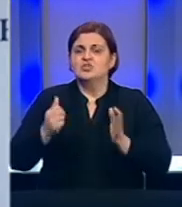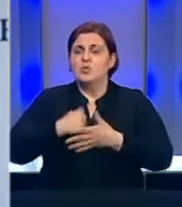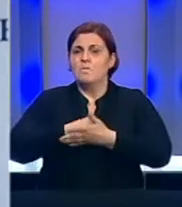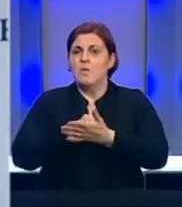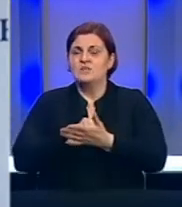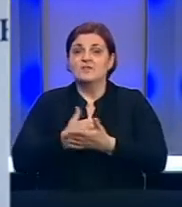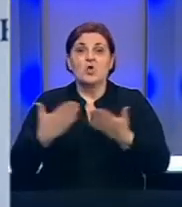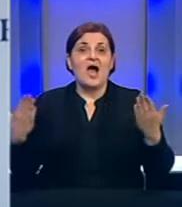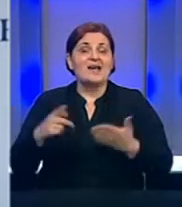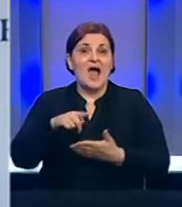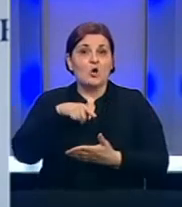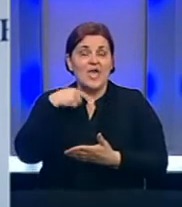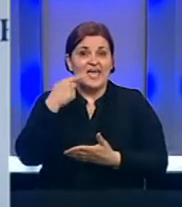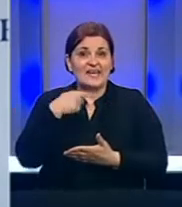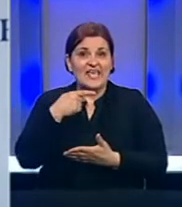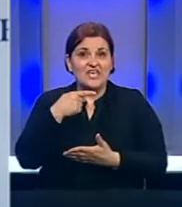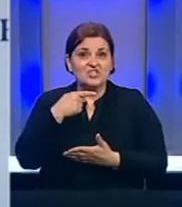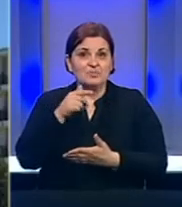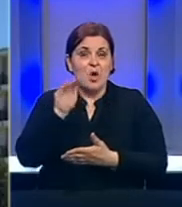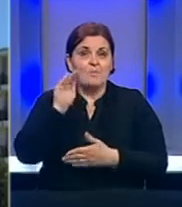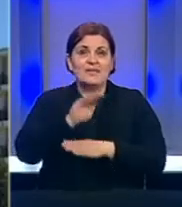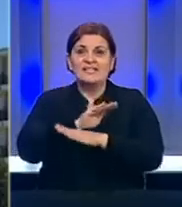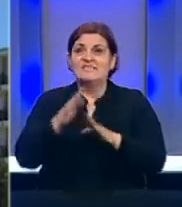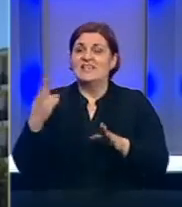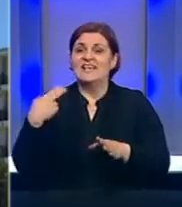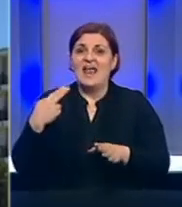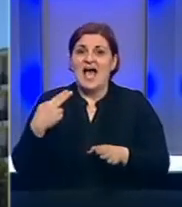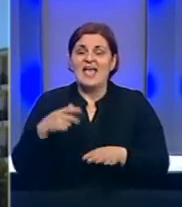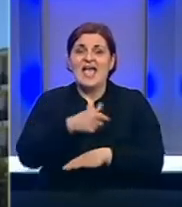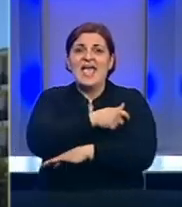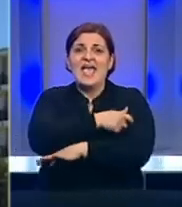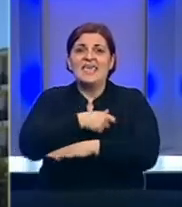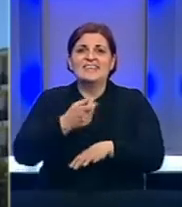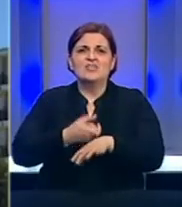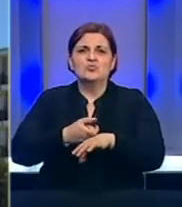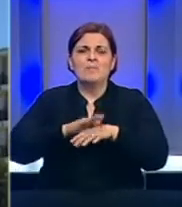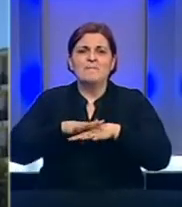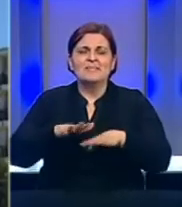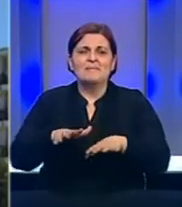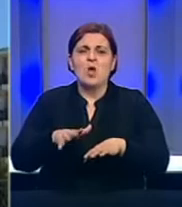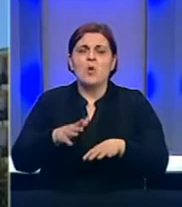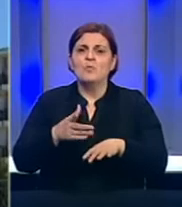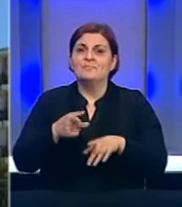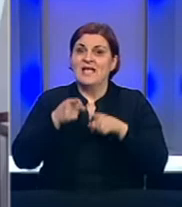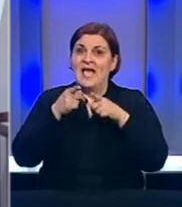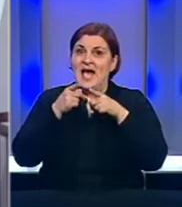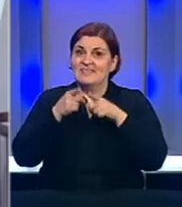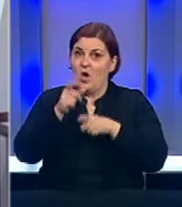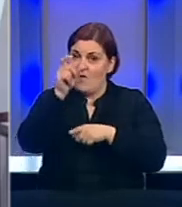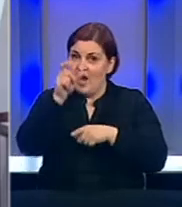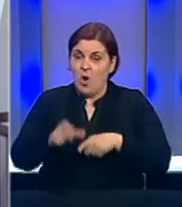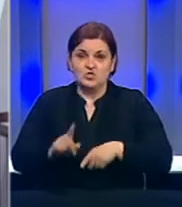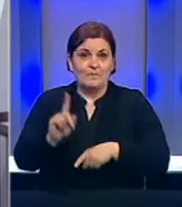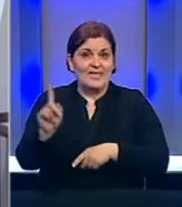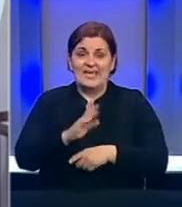Kako je kazala, obratili su se svim nadležnim i dežurnom epidemiologu s obzirom da ova osoba nije